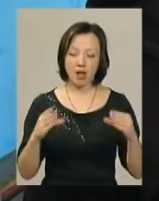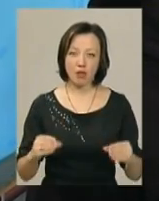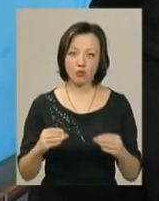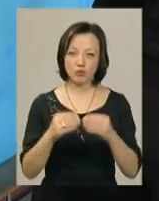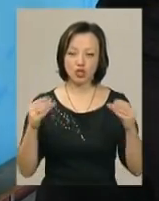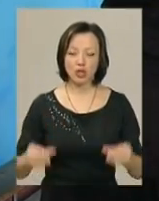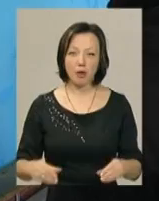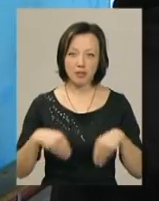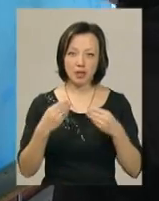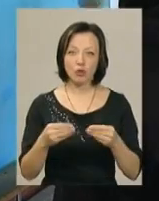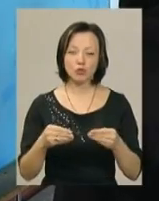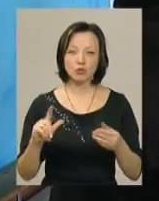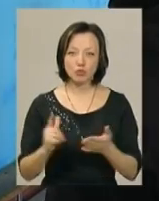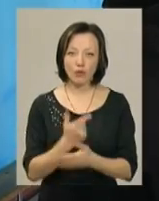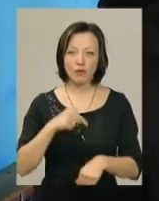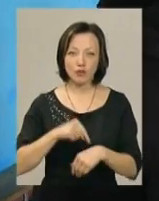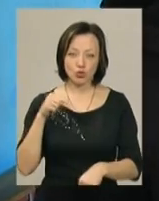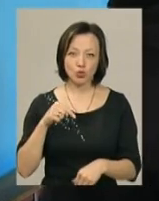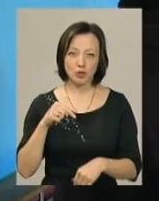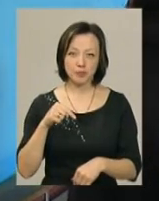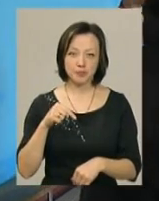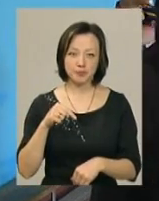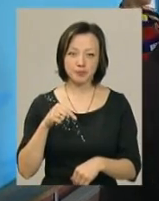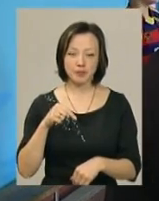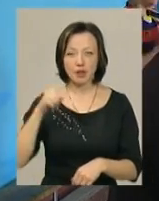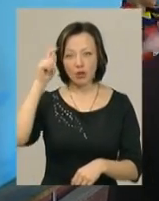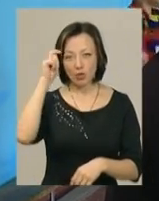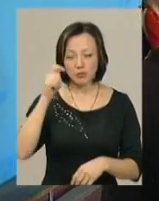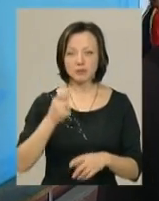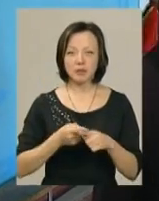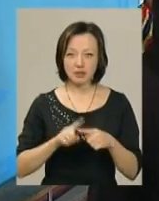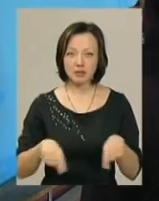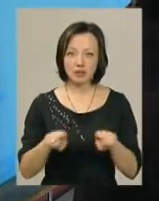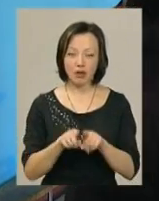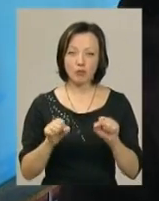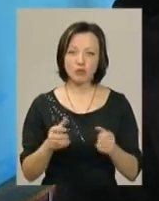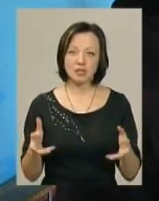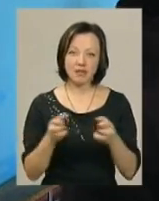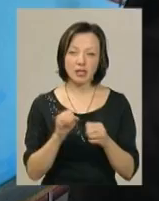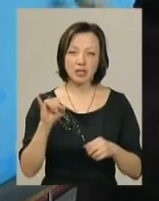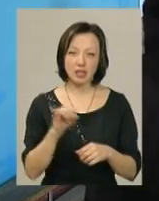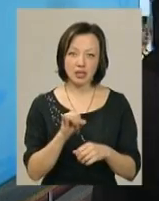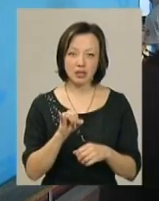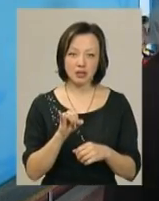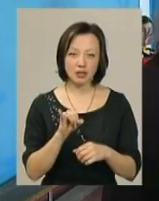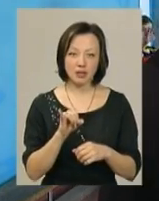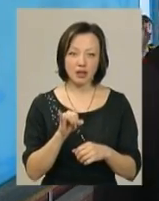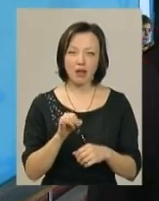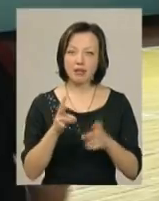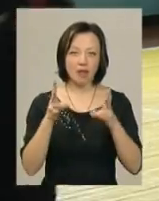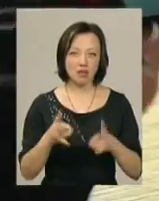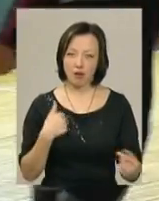дають змогу відчути хлопцям контакт, що їх можуть захватити і в той же час не